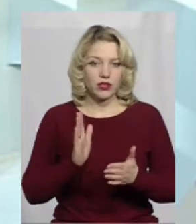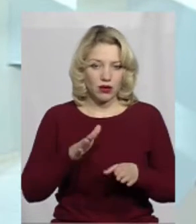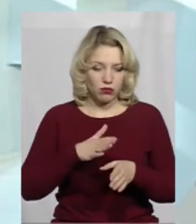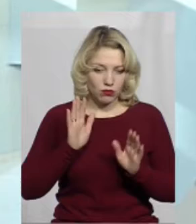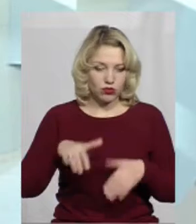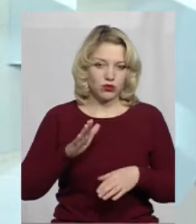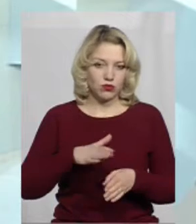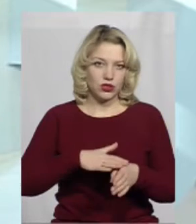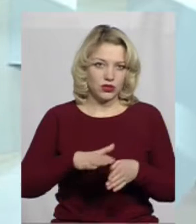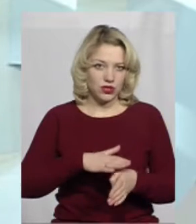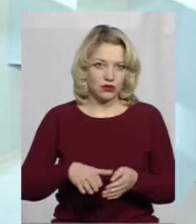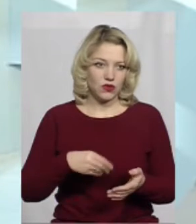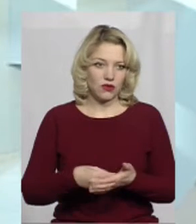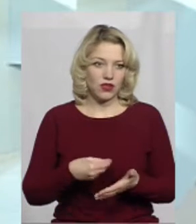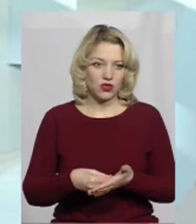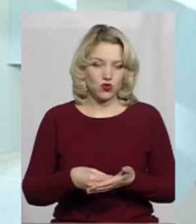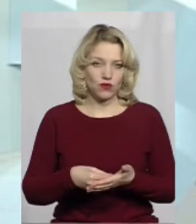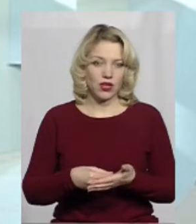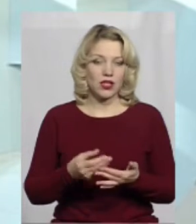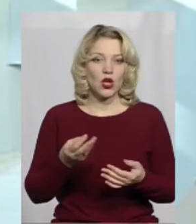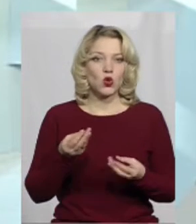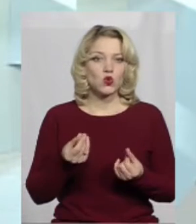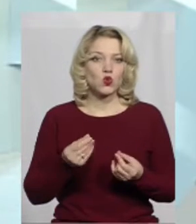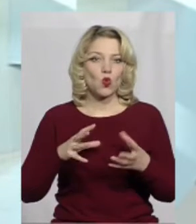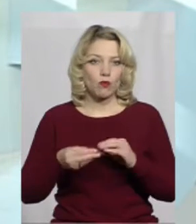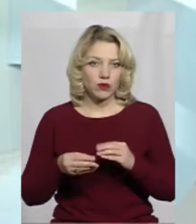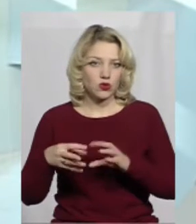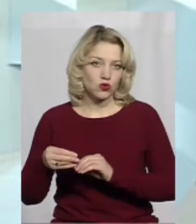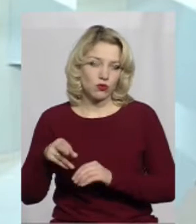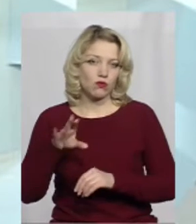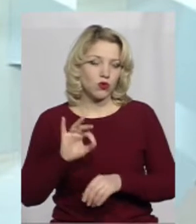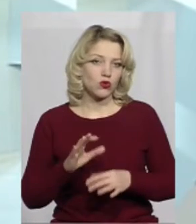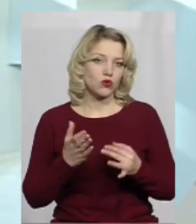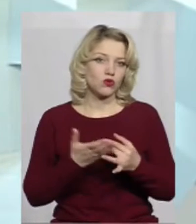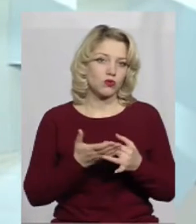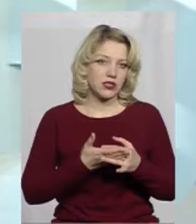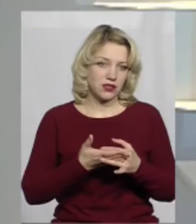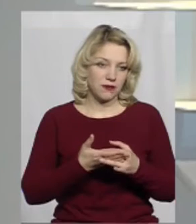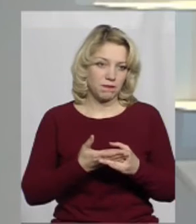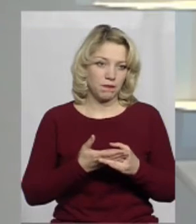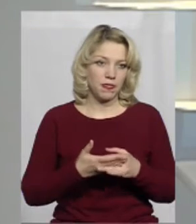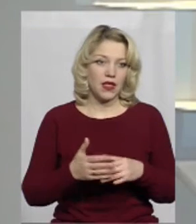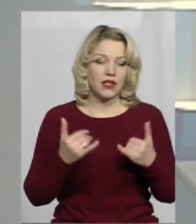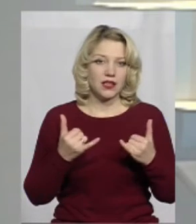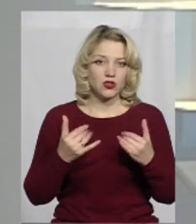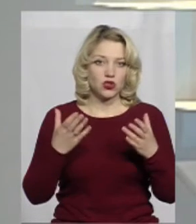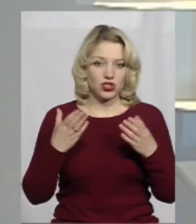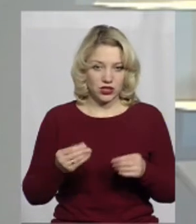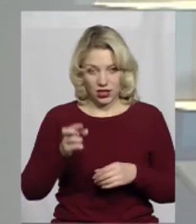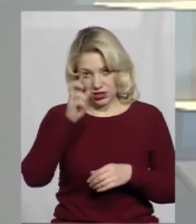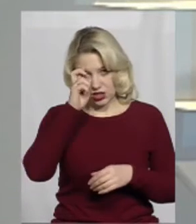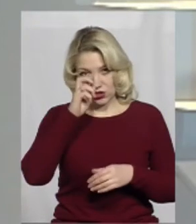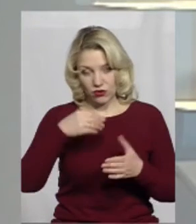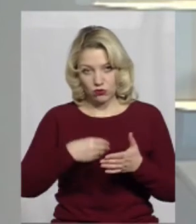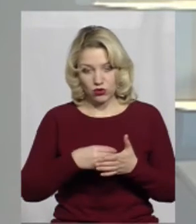здійснювати фінансування сум по цих житлових субсидіях. Тобто на сьогоднішній день в